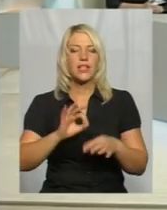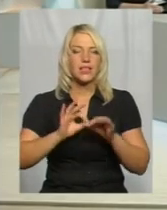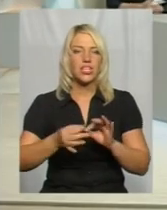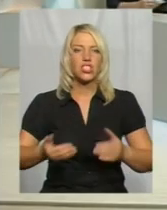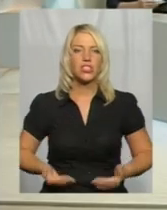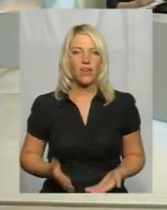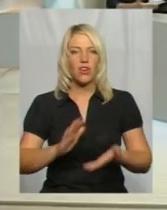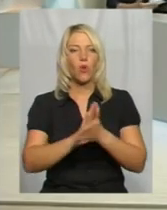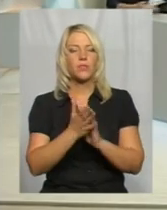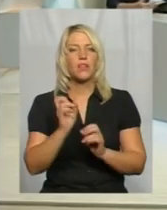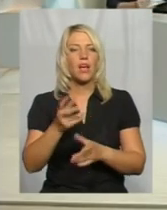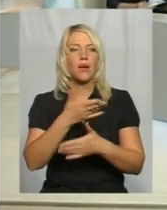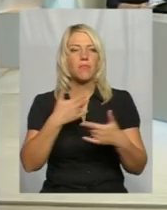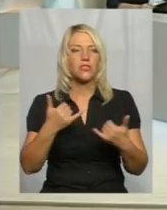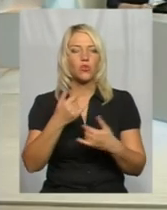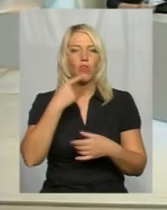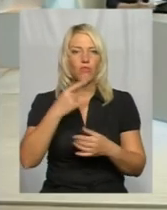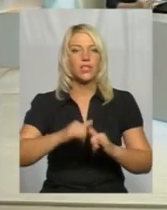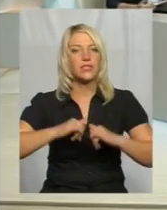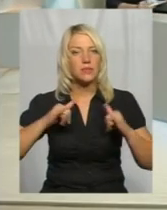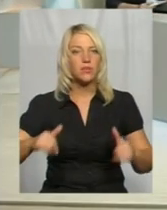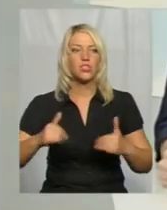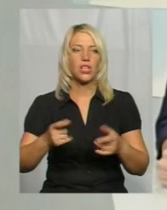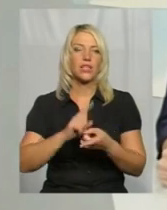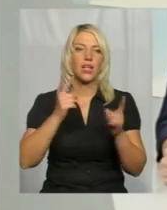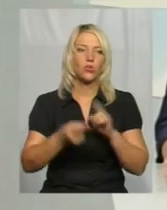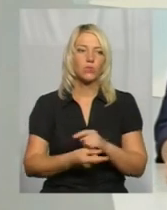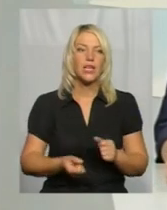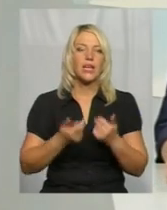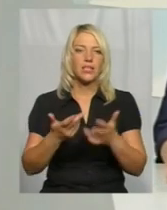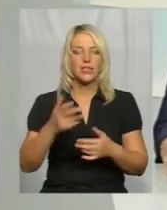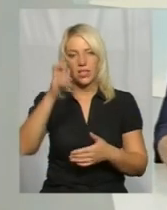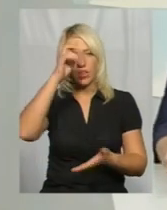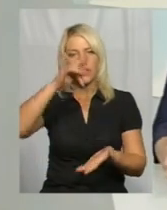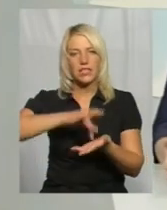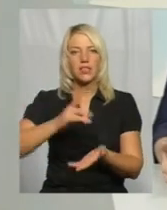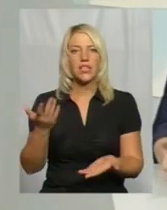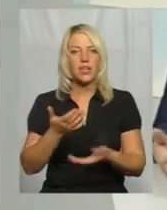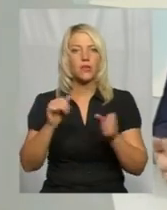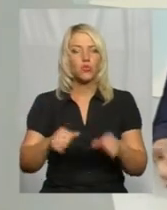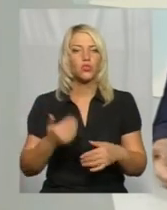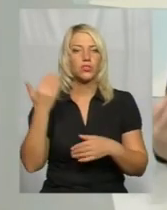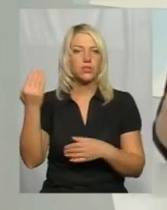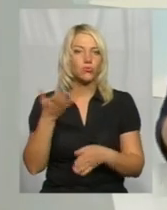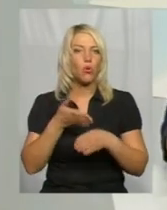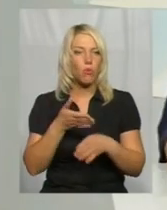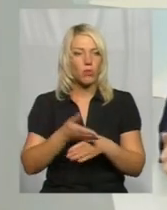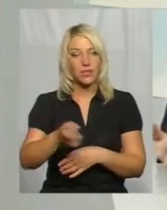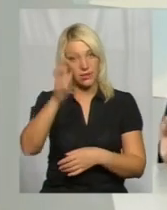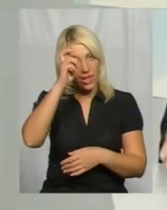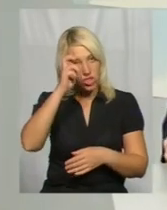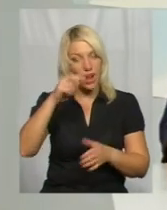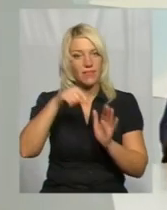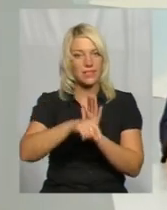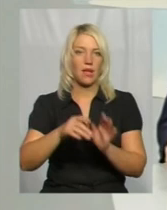обставинах, як ми сьогодні говорили, збільшується, а натомість кількість державних центрів, які можуть їм допомогти, державних саме